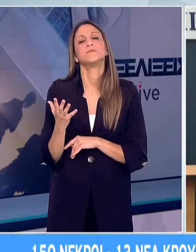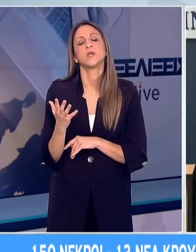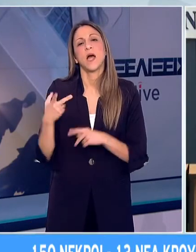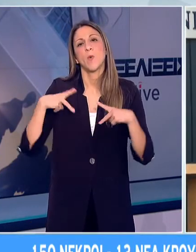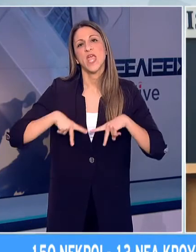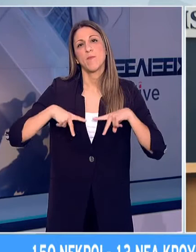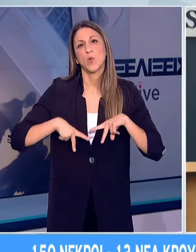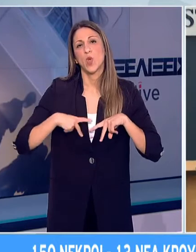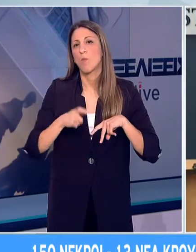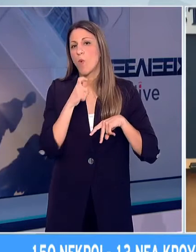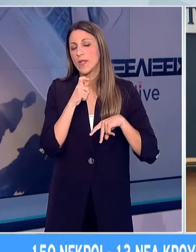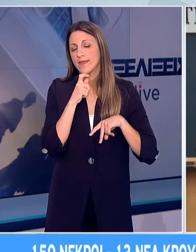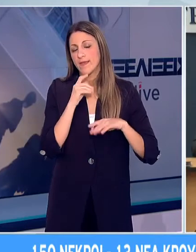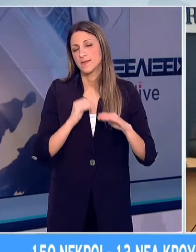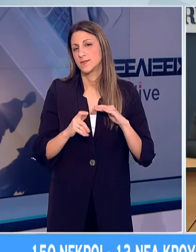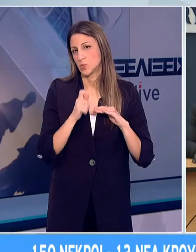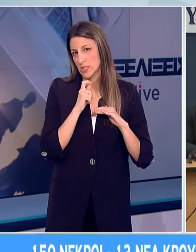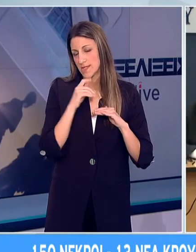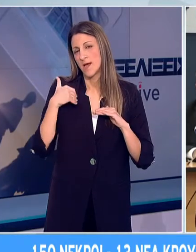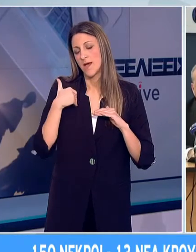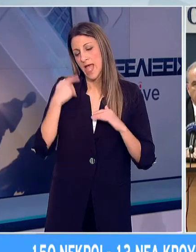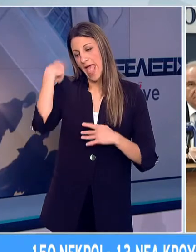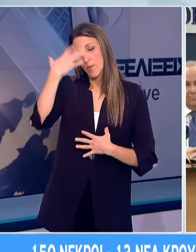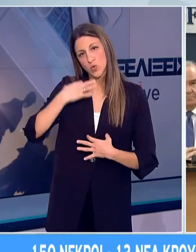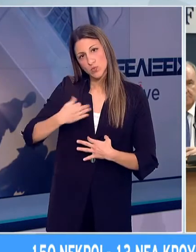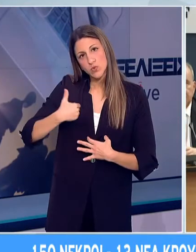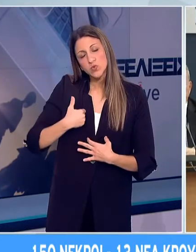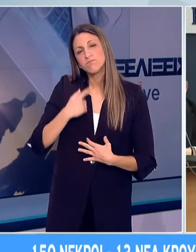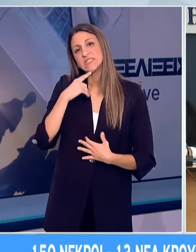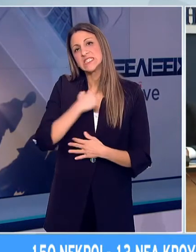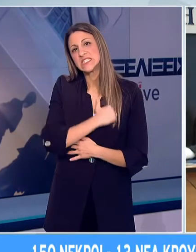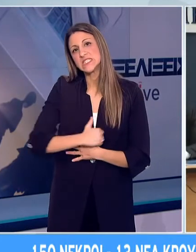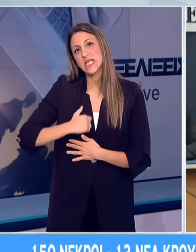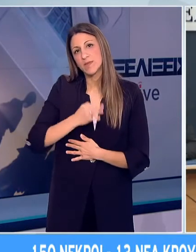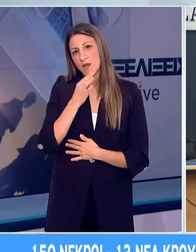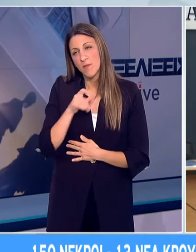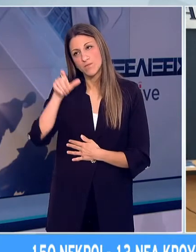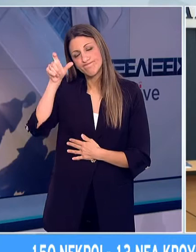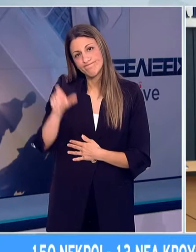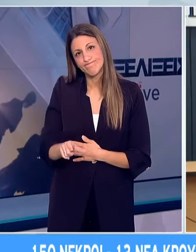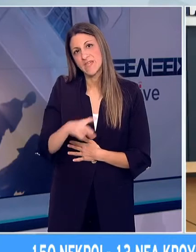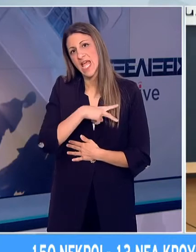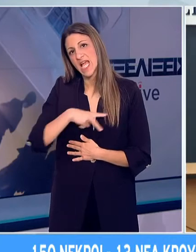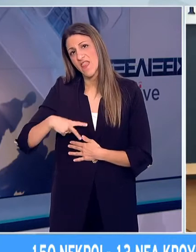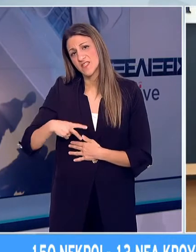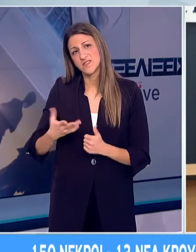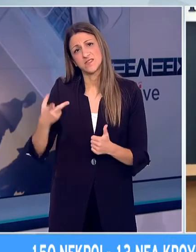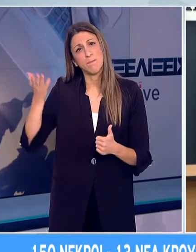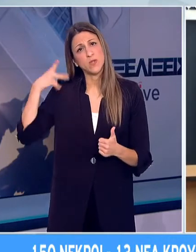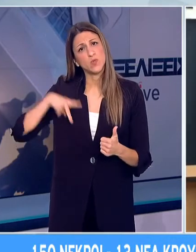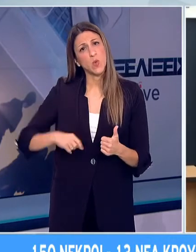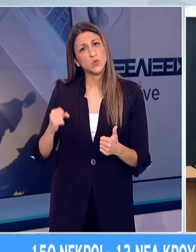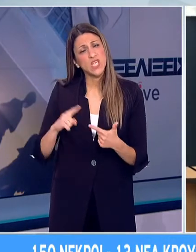Προστασίας να εκφράσω τα θερμά μας λυπητήρια στην οικογένεια ενός σπουδαίου καθηγητή, σπουδαίου επιστήμονα, πολιτικού, ενεργού πολίτη,